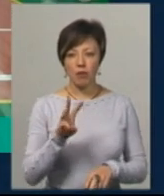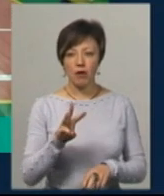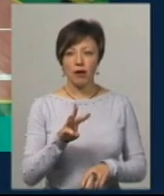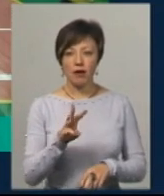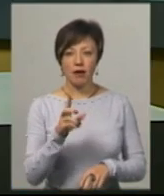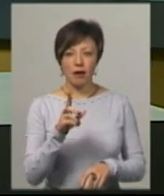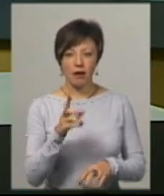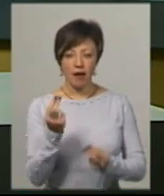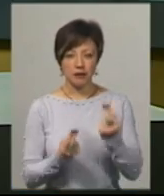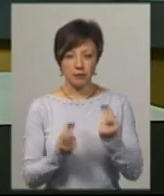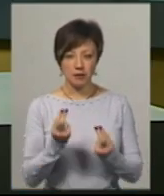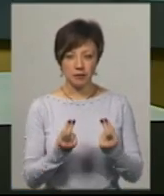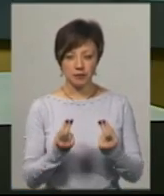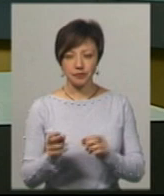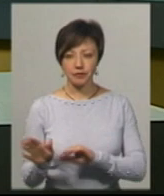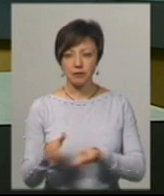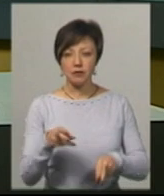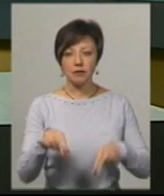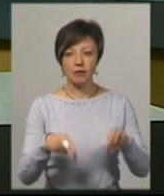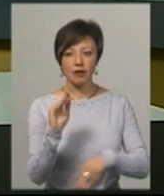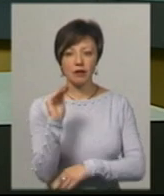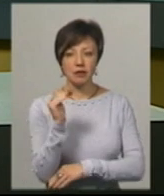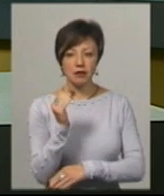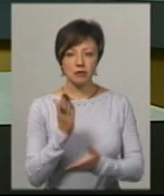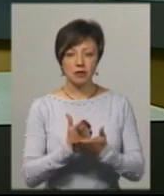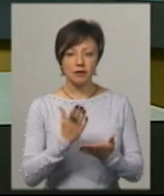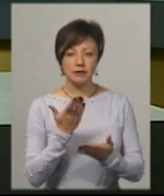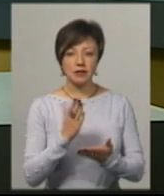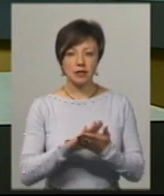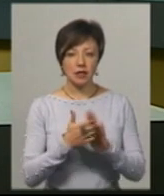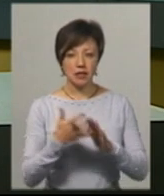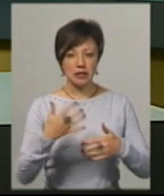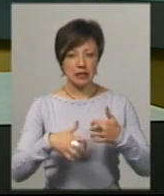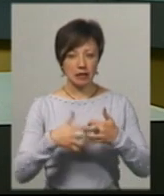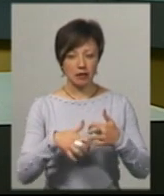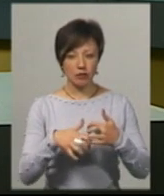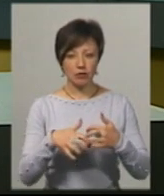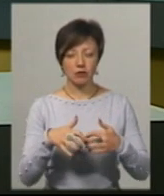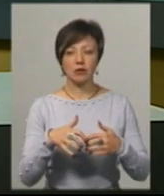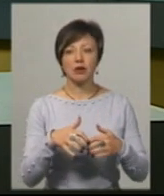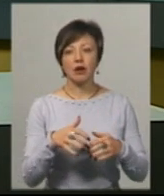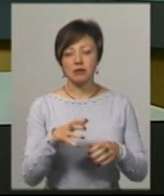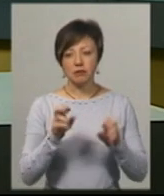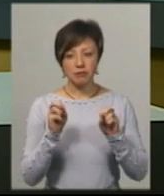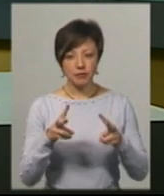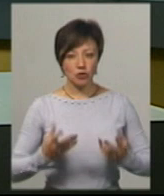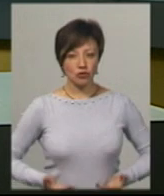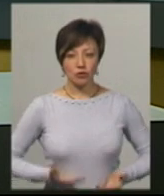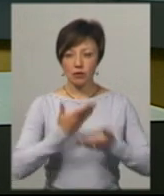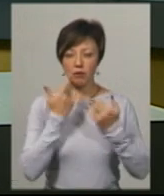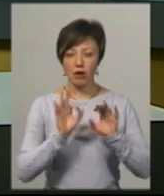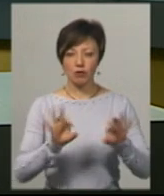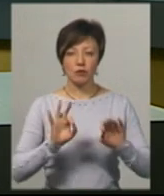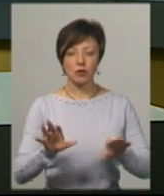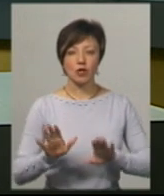іграх». Прооперована дитина перебуває у стані середньої важкості. Її життю загрози немає. Про це розповіла